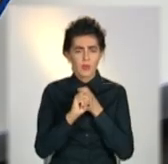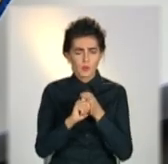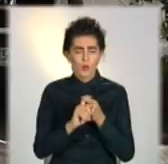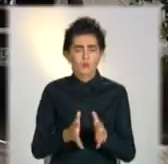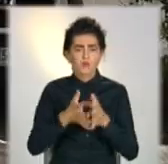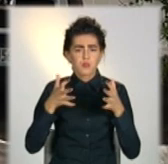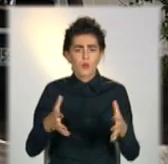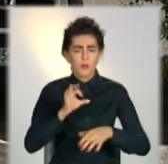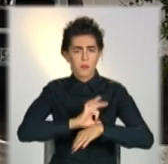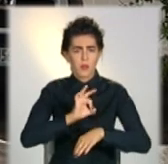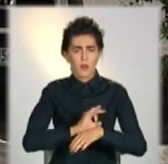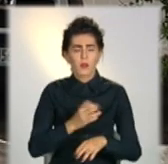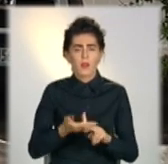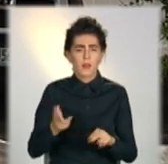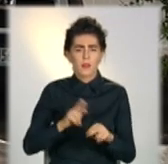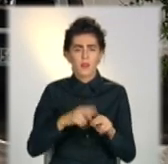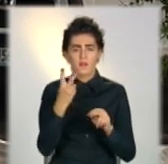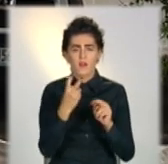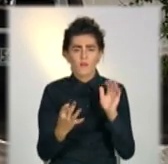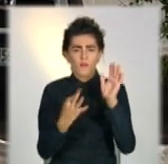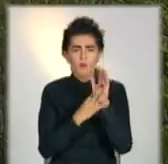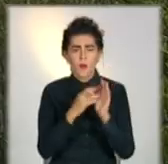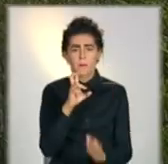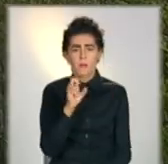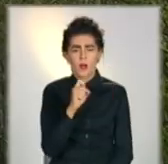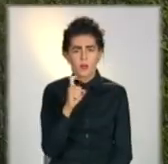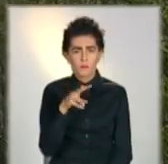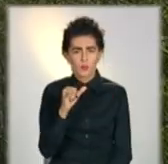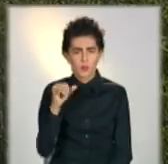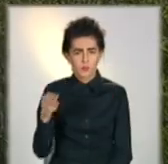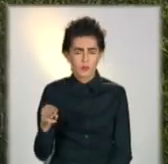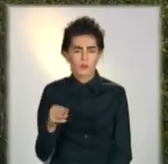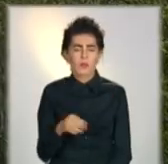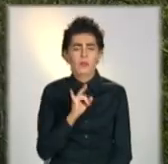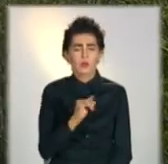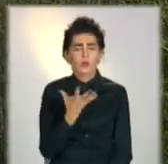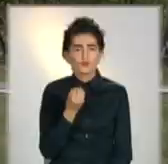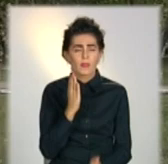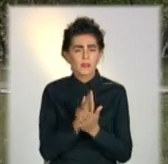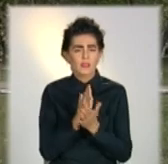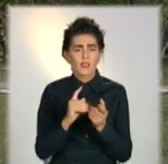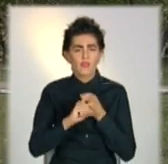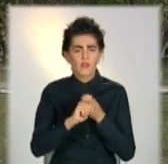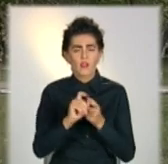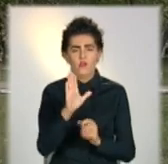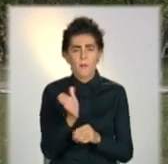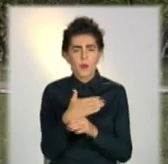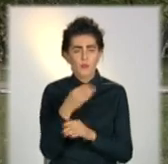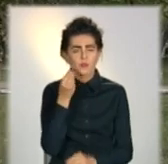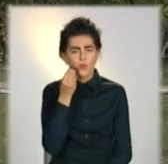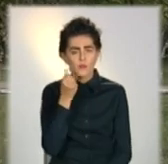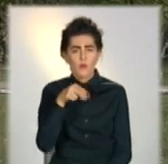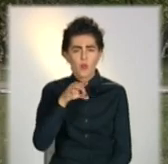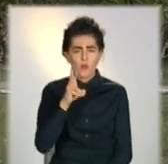Найбільше захворілих, а саме 28 у Бахмуті. Також є інфіковані в Маріуполі, Слов'янську,